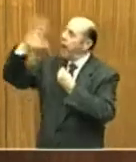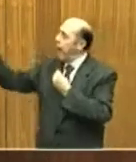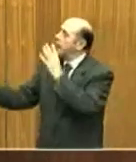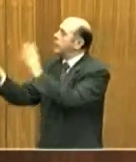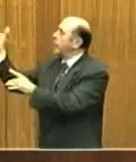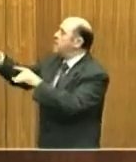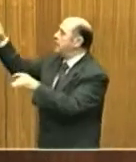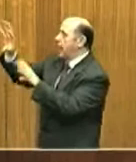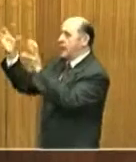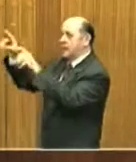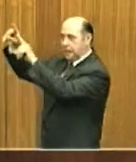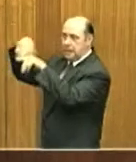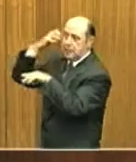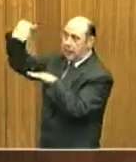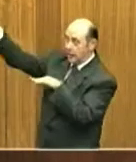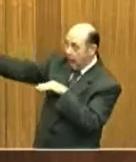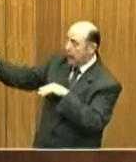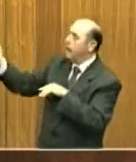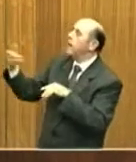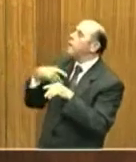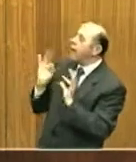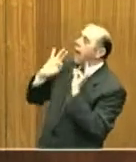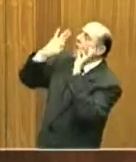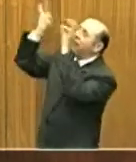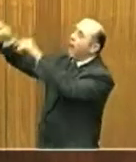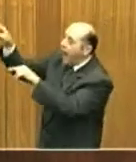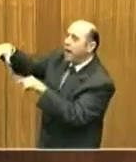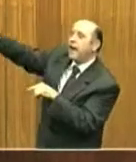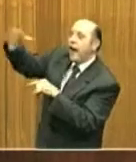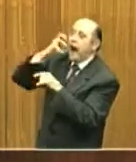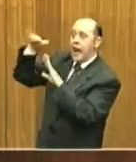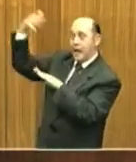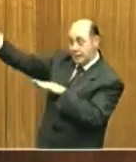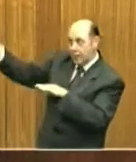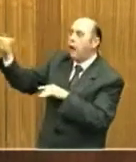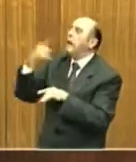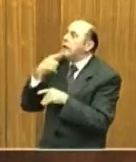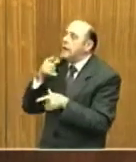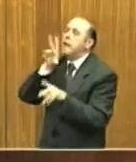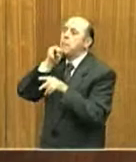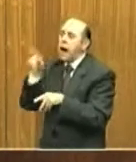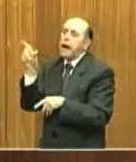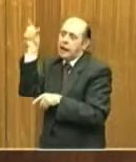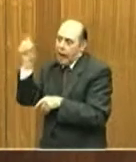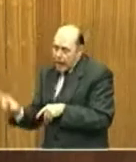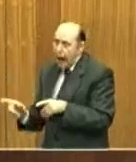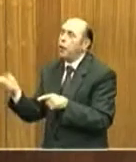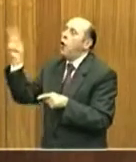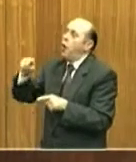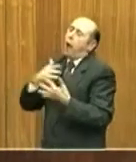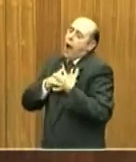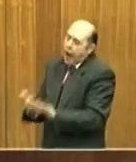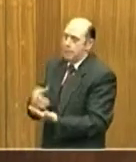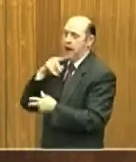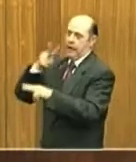raggiungere non solo le nostre comunità di italiani all'estero, ma tutti quelli che gli italiani lo parlano e lo amano. Nello